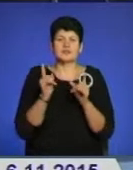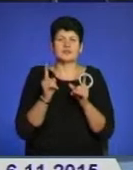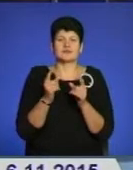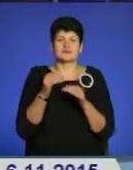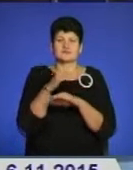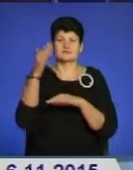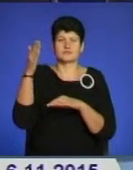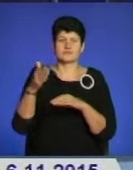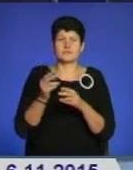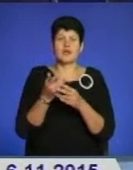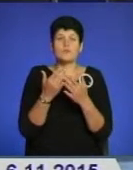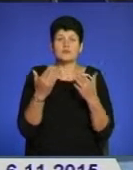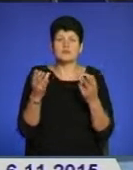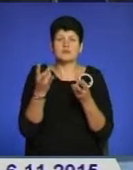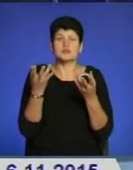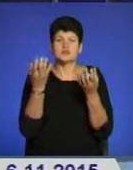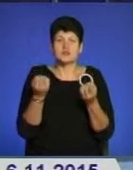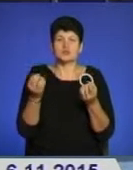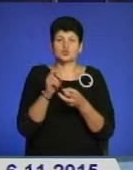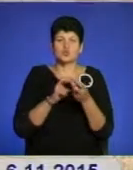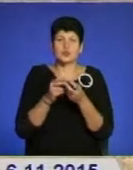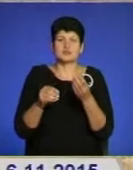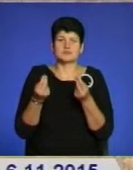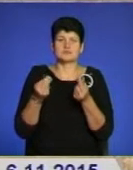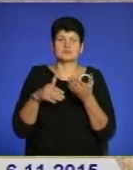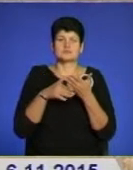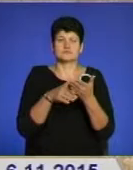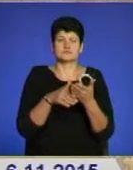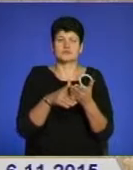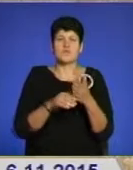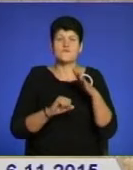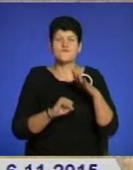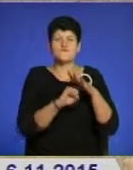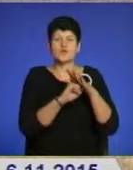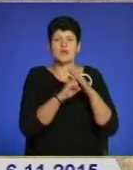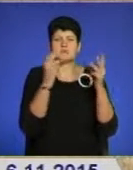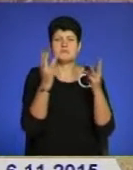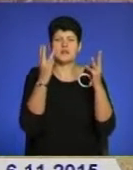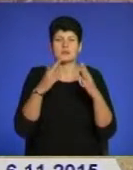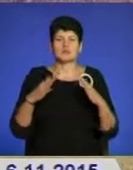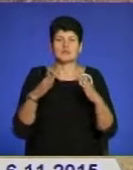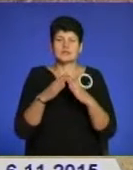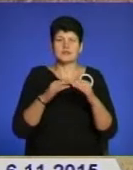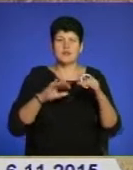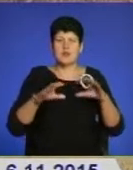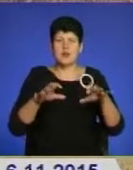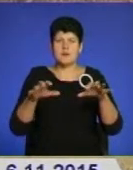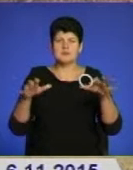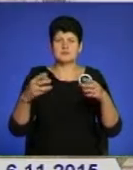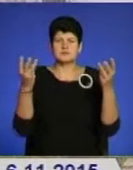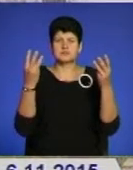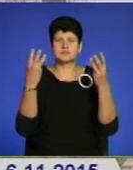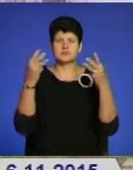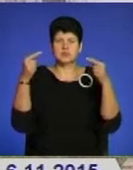експозиції музею доведеться шукати меценатів. Фундаменти спалених будинків, встелені уламками зі згарищ,